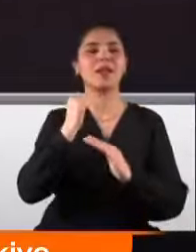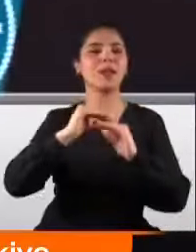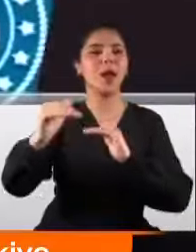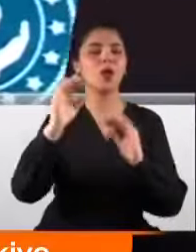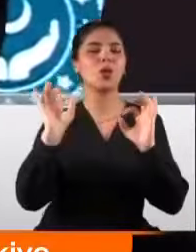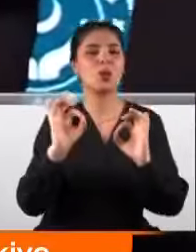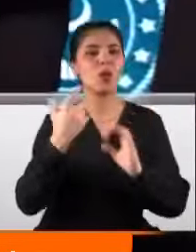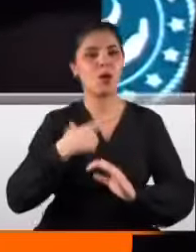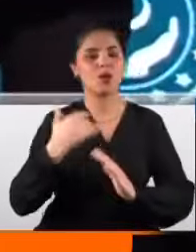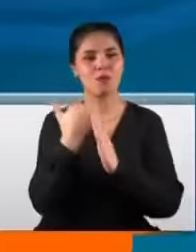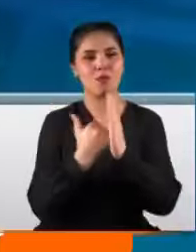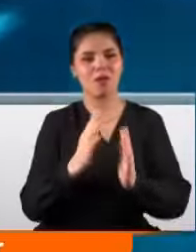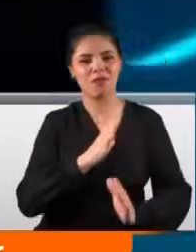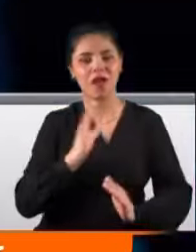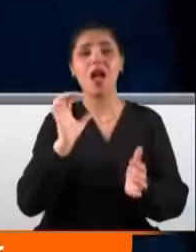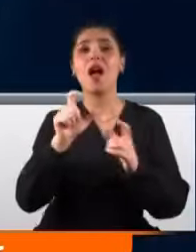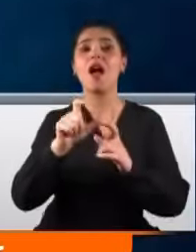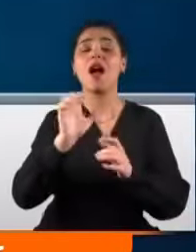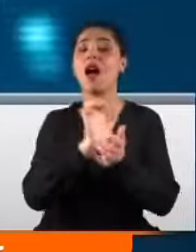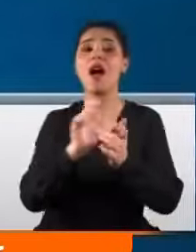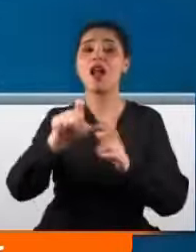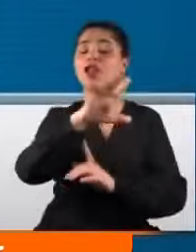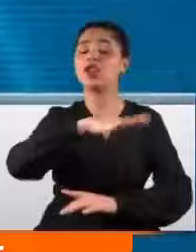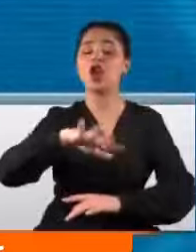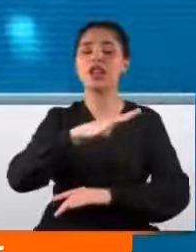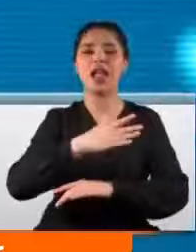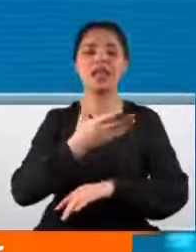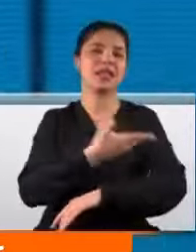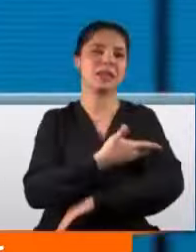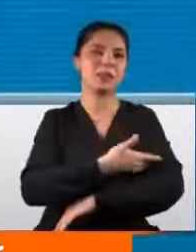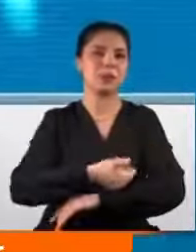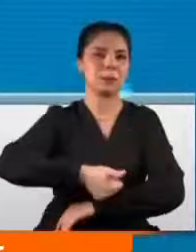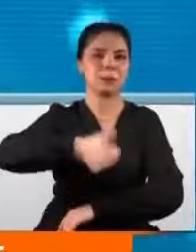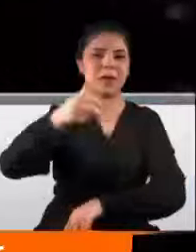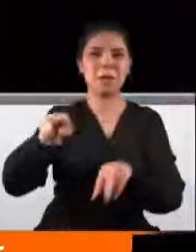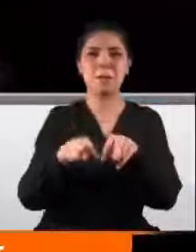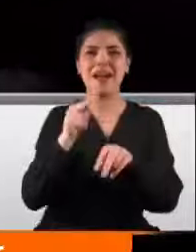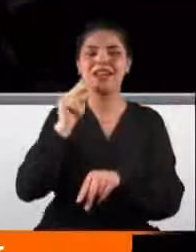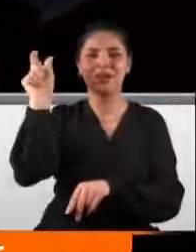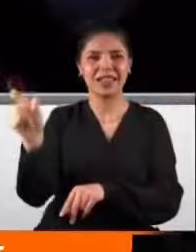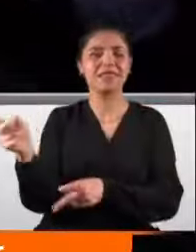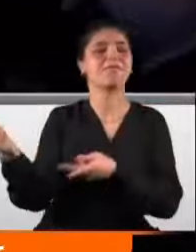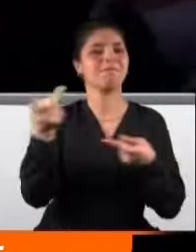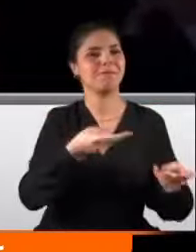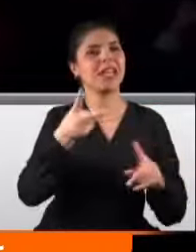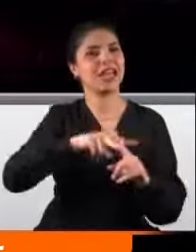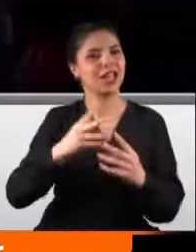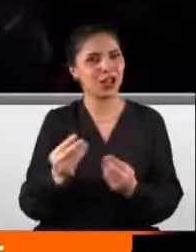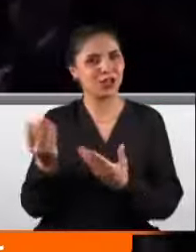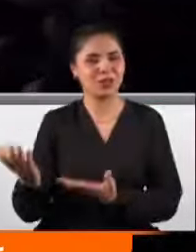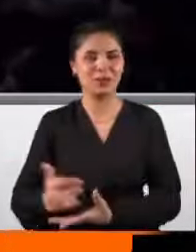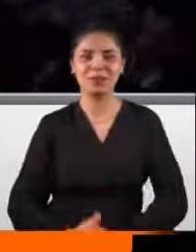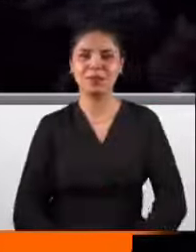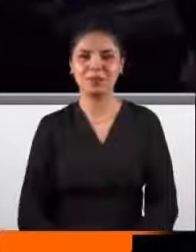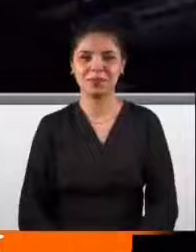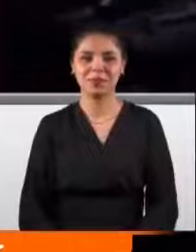sahipliği yaptı. Aile ve Sosyal Hizmetler Bakanı Mahinur Özdemir Göktaş da oradaydı. Kadın olmak, farklı kültürleri, sesleri